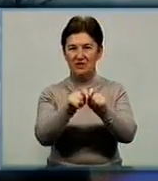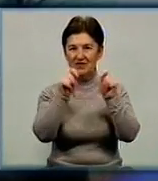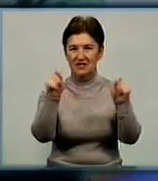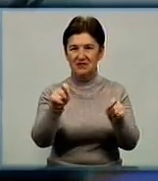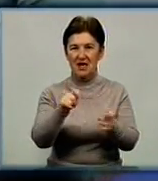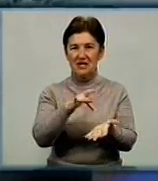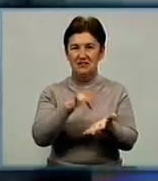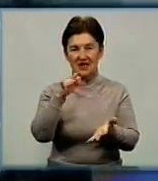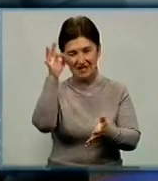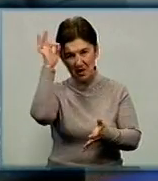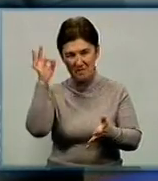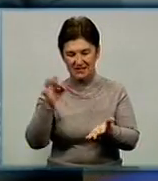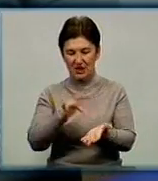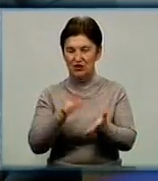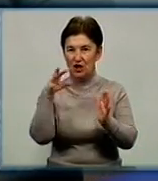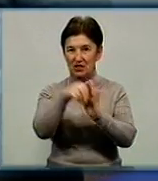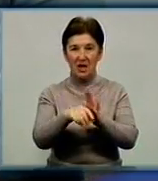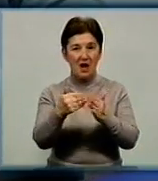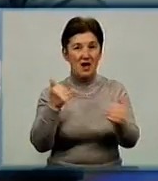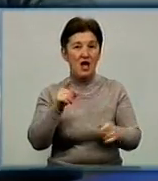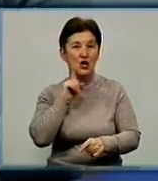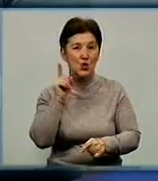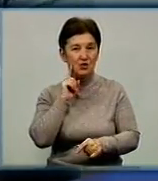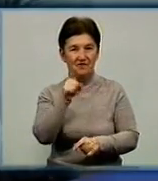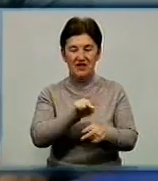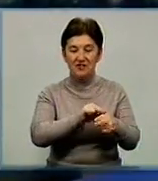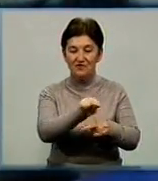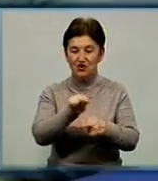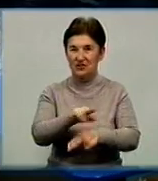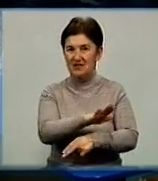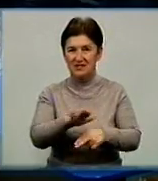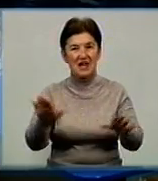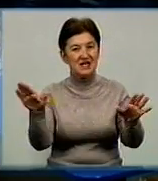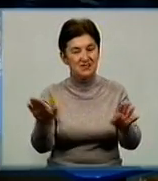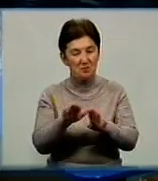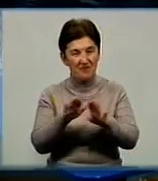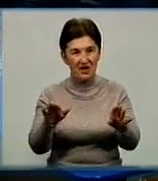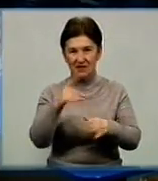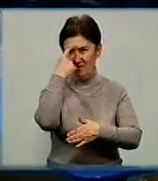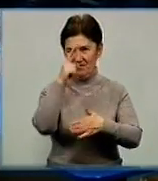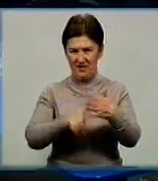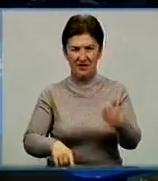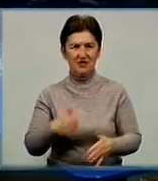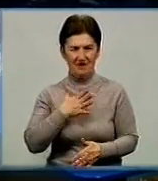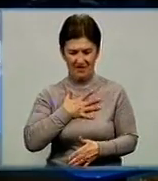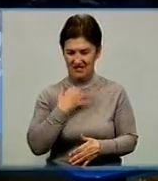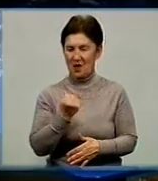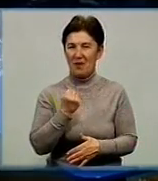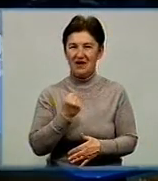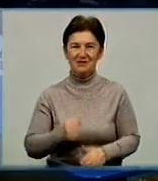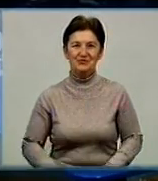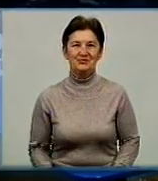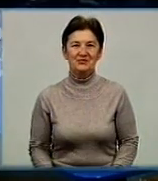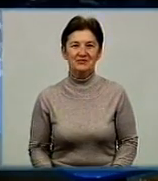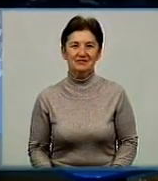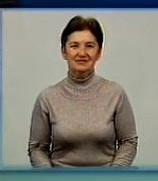-центру при німецькому центрі. Попри свій юний вік, він прагне вчити кіровоградських дітей співати та вірити у себе. Ольга Склірук, Ілля Зіленкін. День